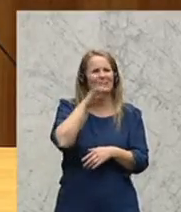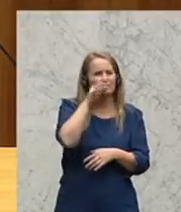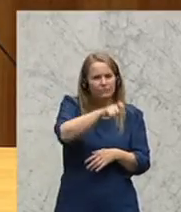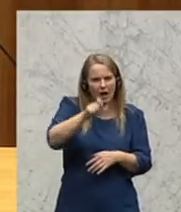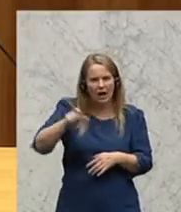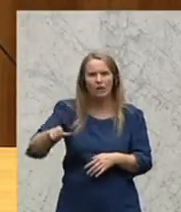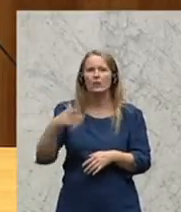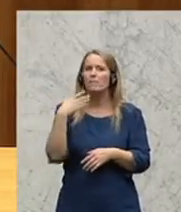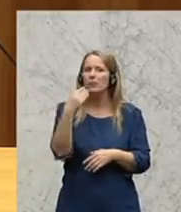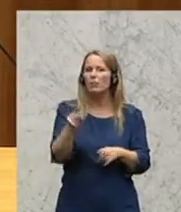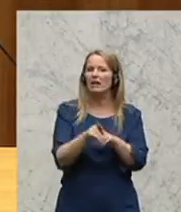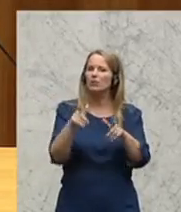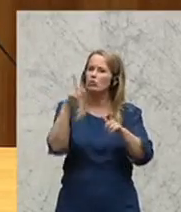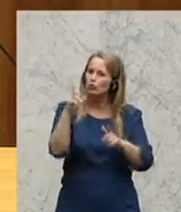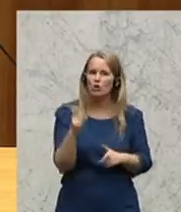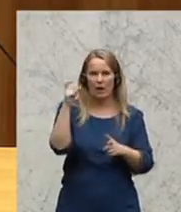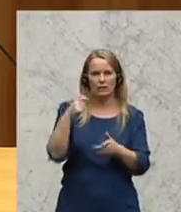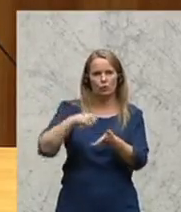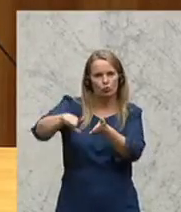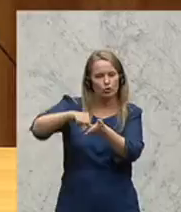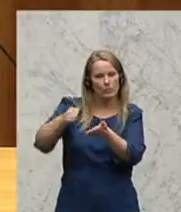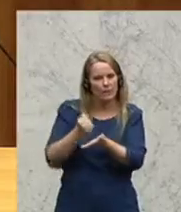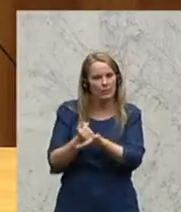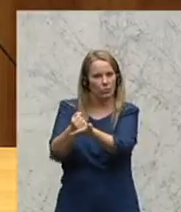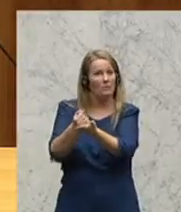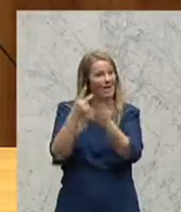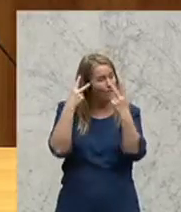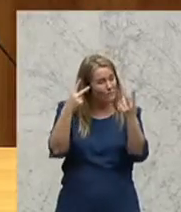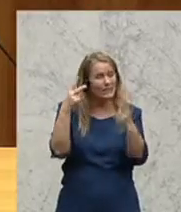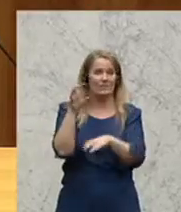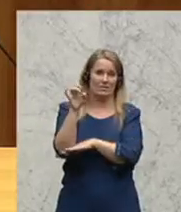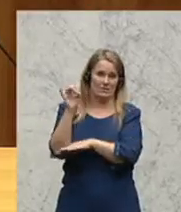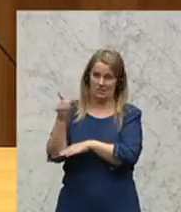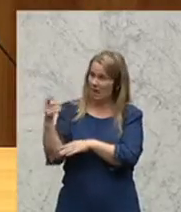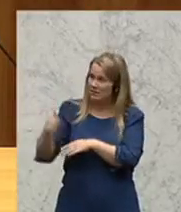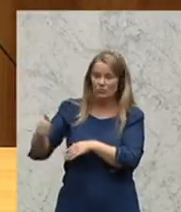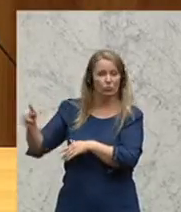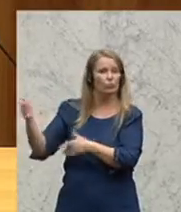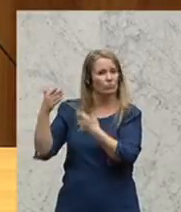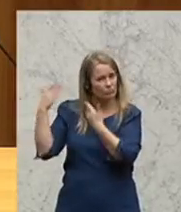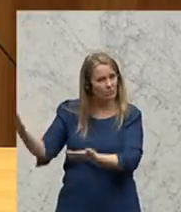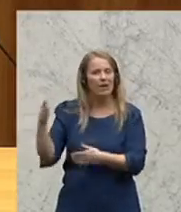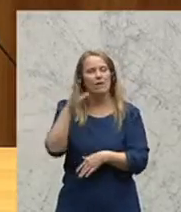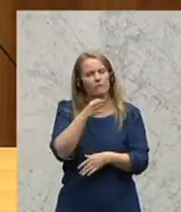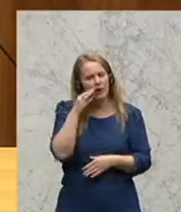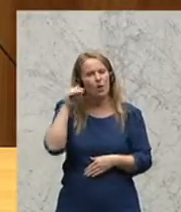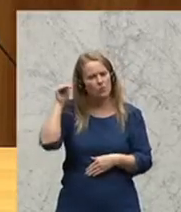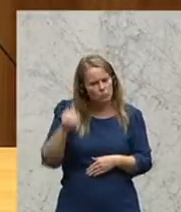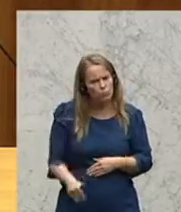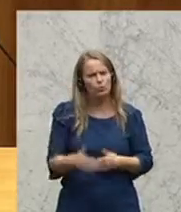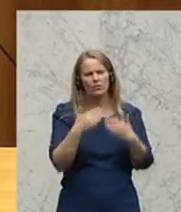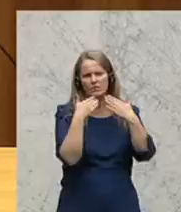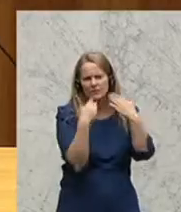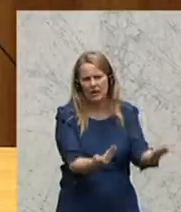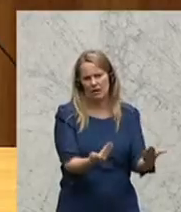Staatsstipendien und, und, und. Das ist ein wichtiges Signal, Herr Bundesminister. Frauen müssen bedankt werden,